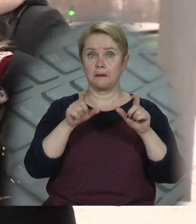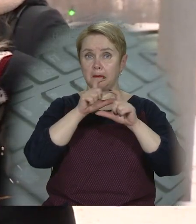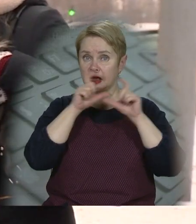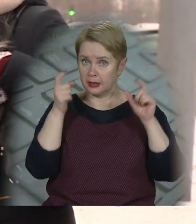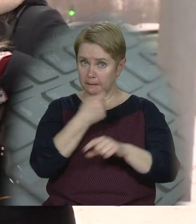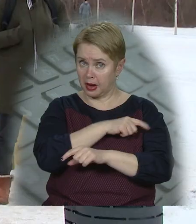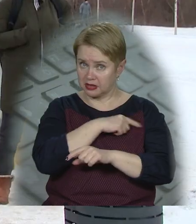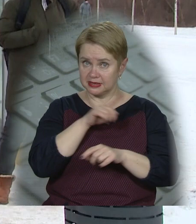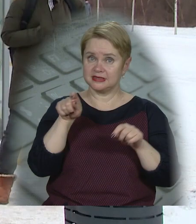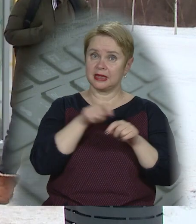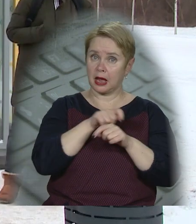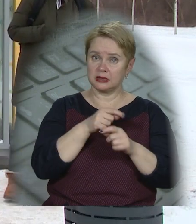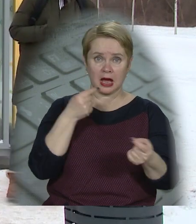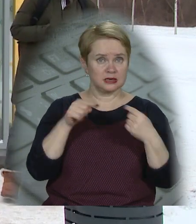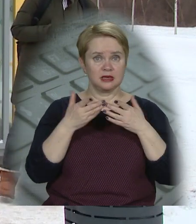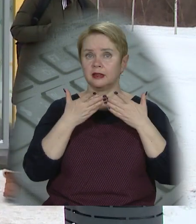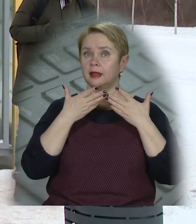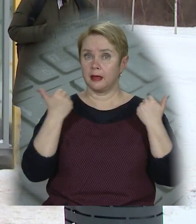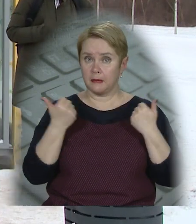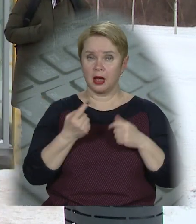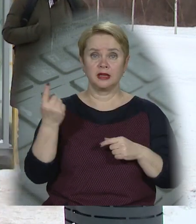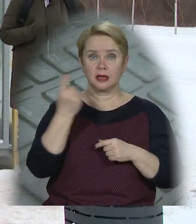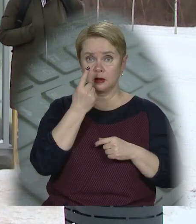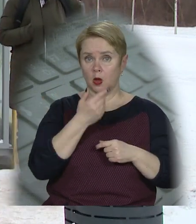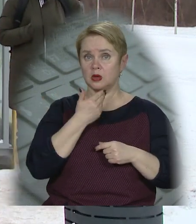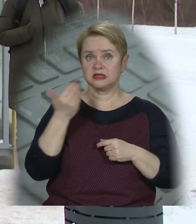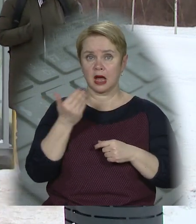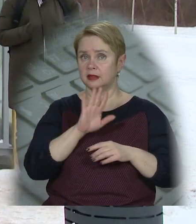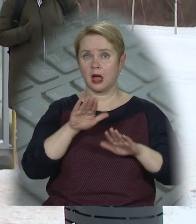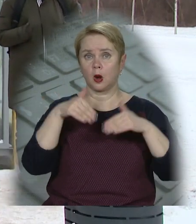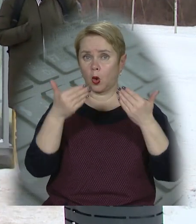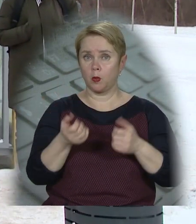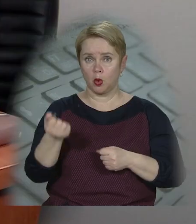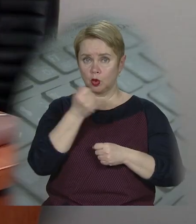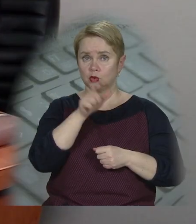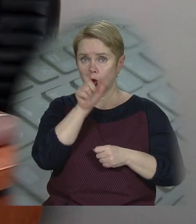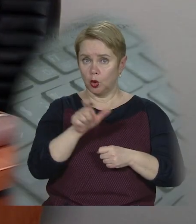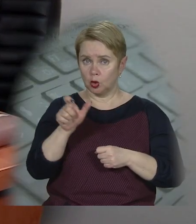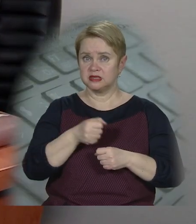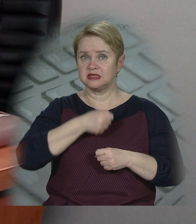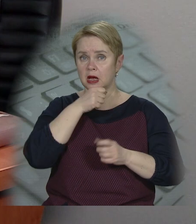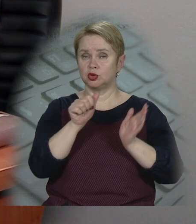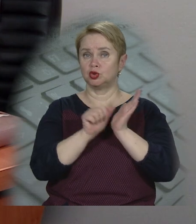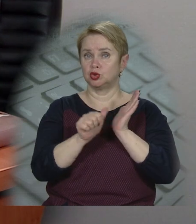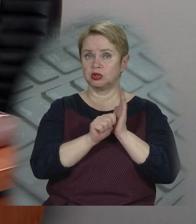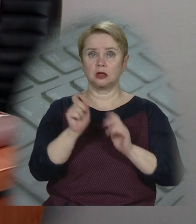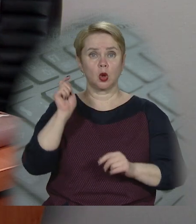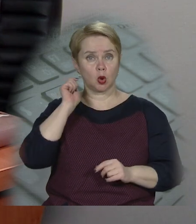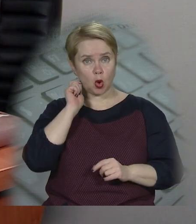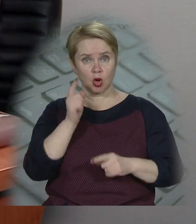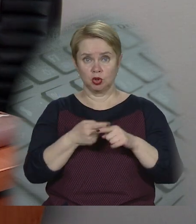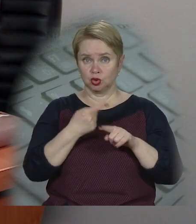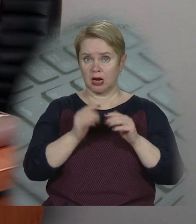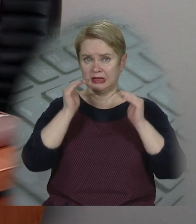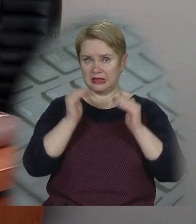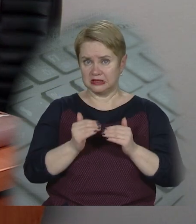медичної та маски з тканини різниці немає. Єдине, останню не рекомендують носити людям, старшим за 60 років,